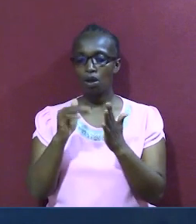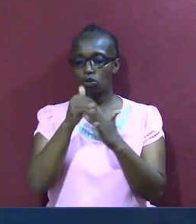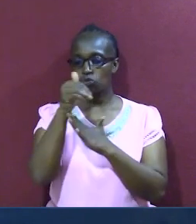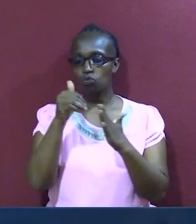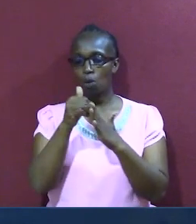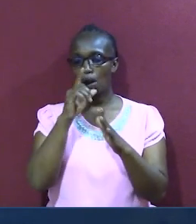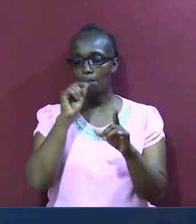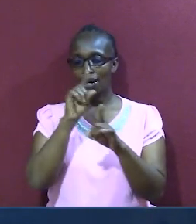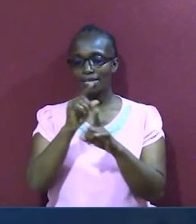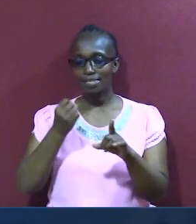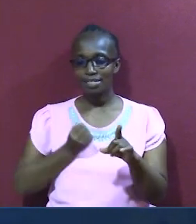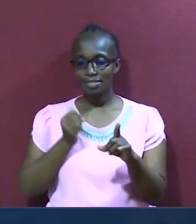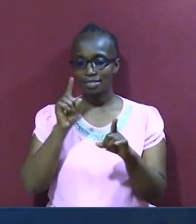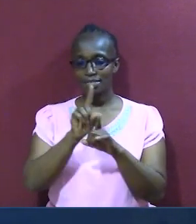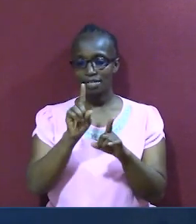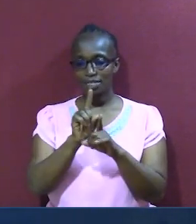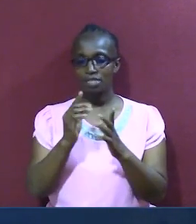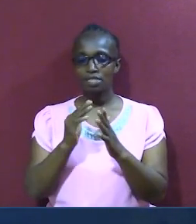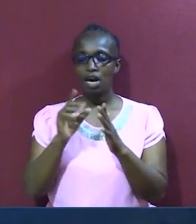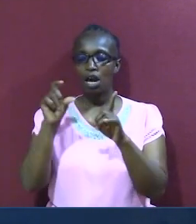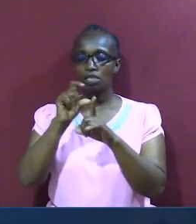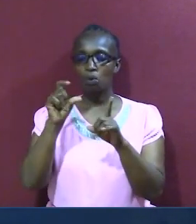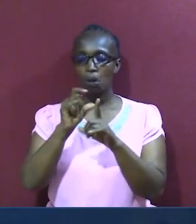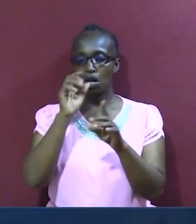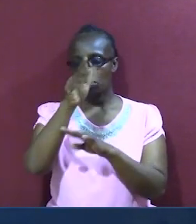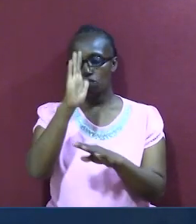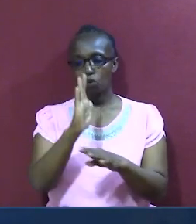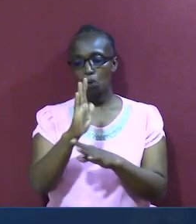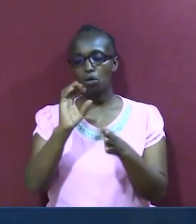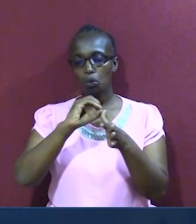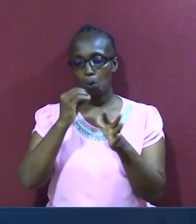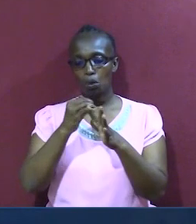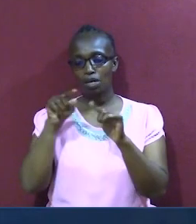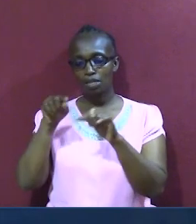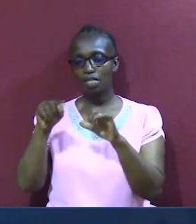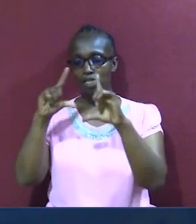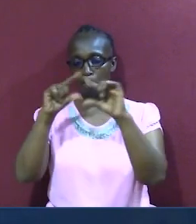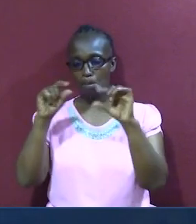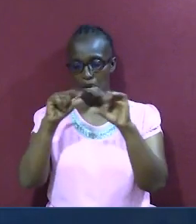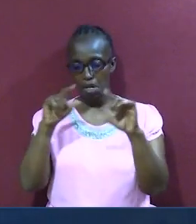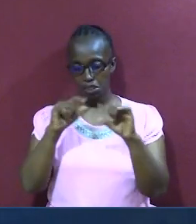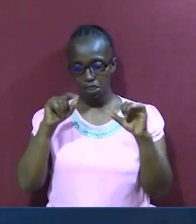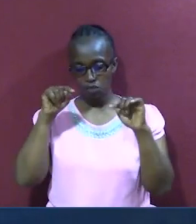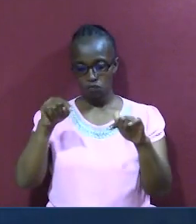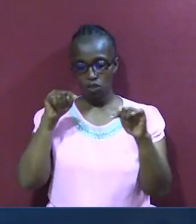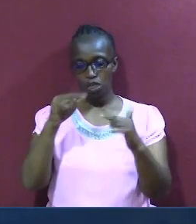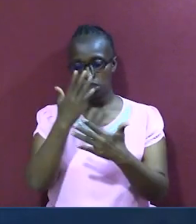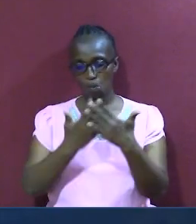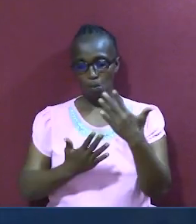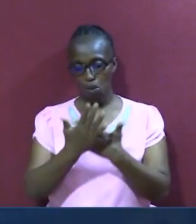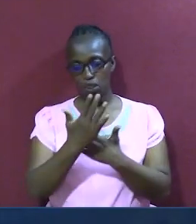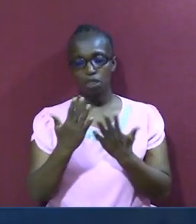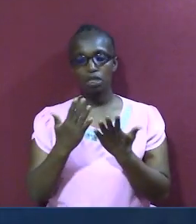asubuya leo, neno la mungu, ama ujumbe wetu wa siku ya leo, ni ya kwamba